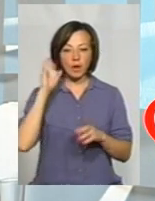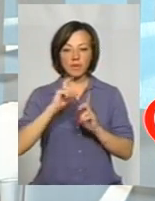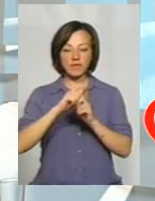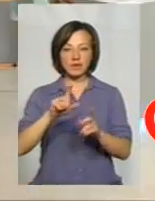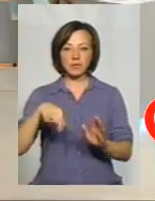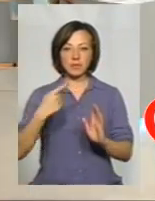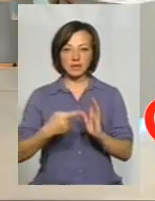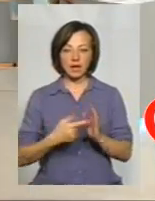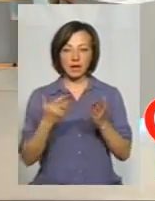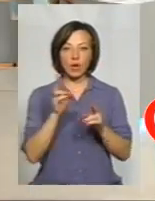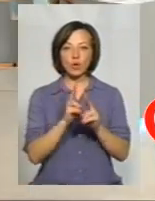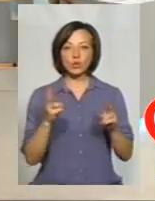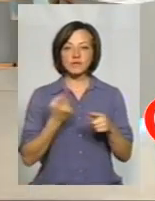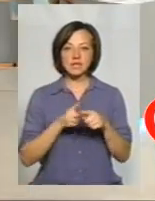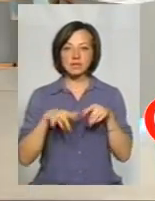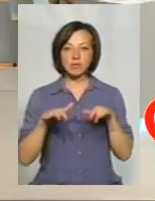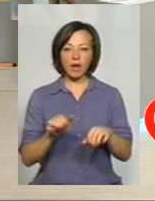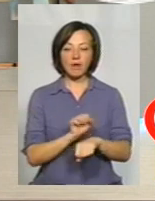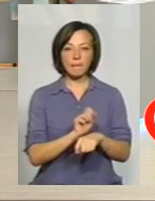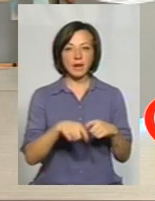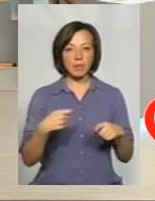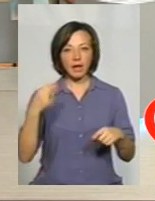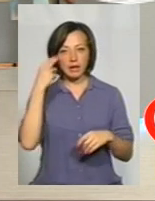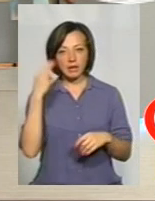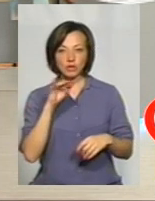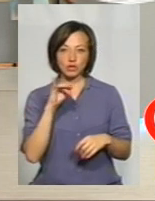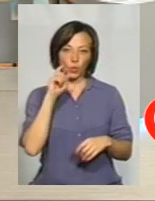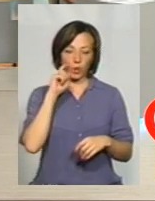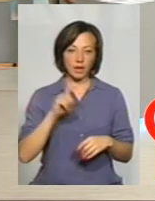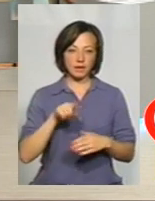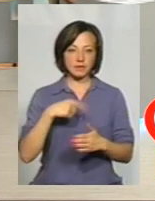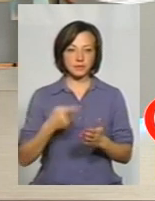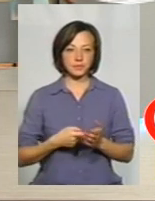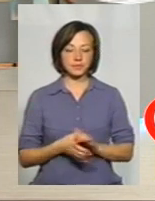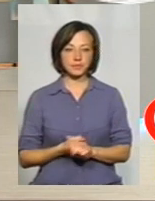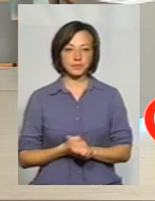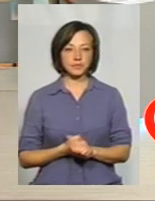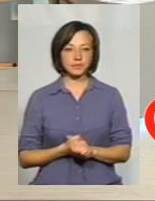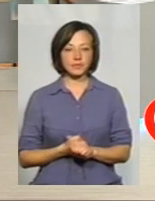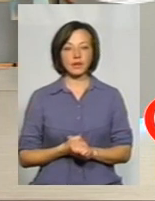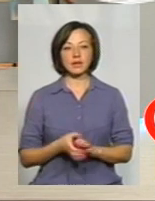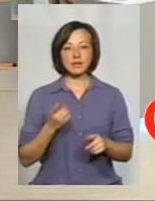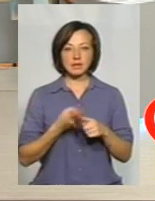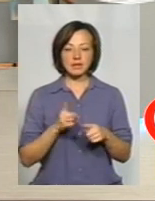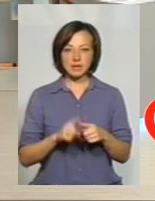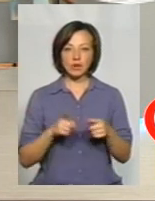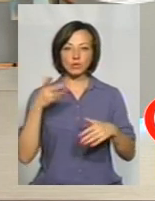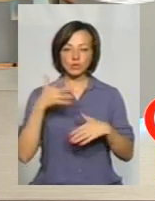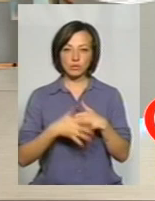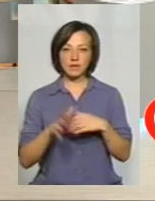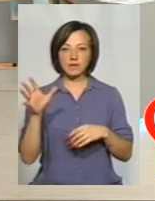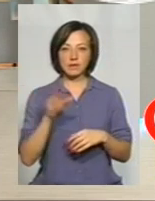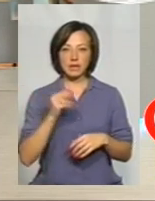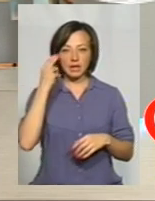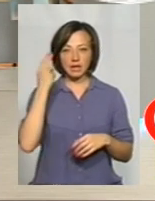питання пана Петра. Хто у цій справі пригальмовує, все ж китайці чи українці? Ні, це абсолютно зрозуміло для всіх китайські